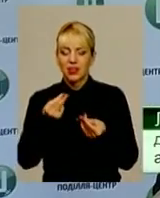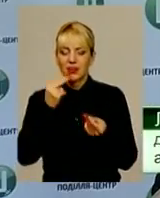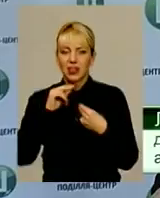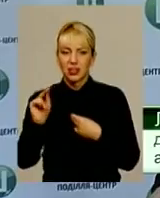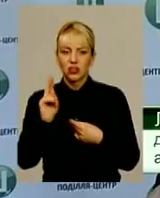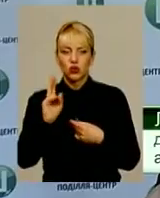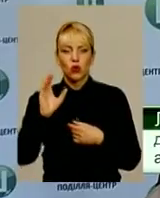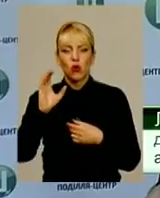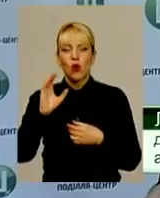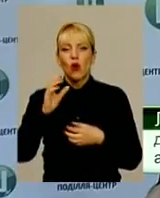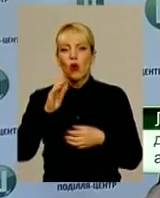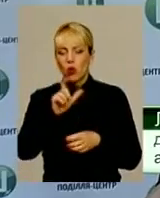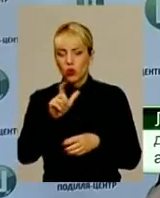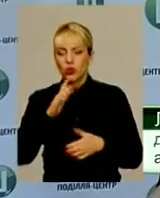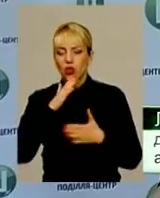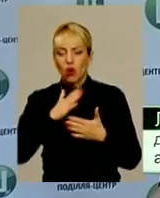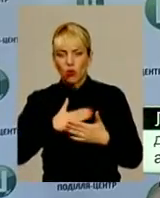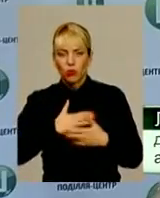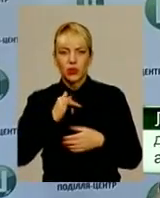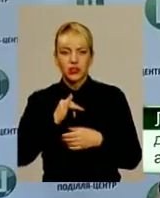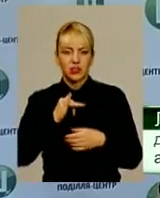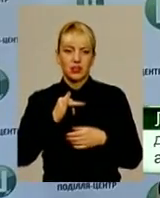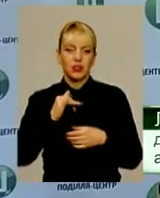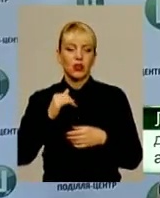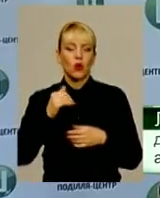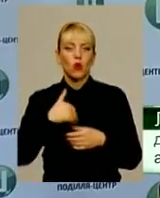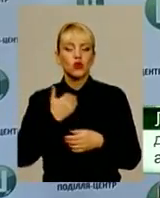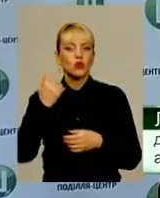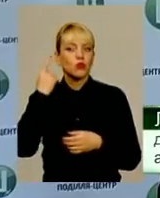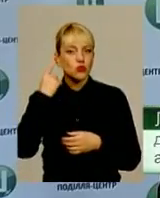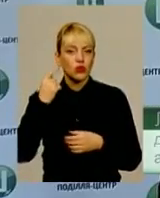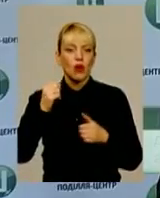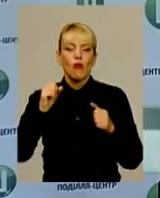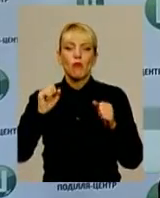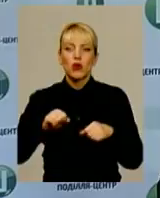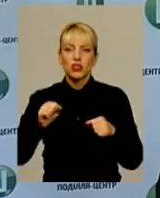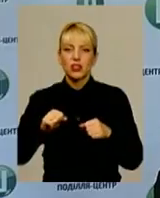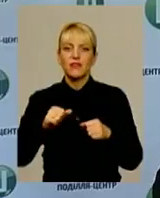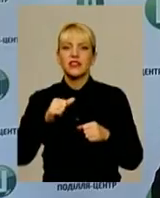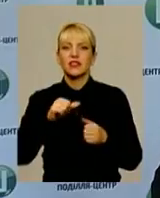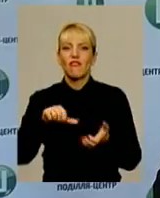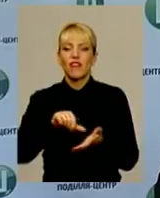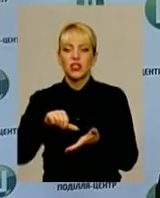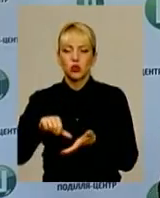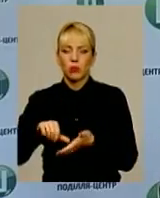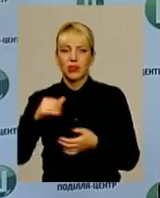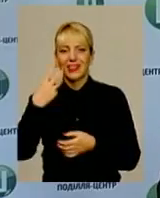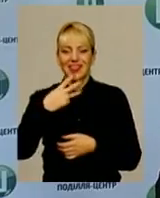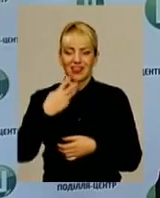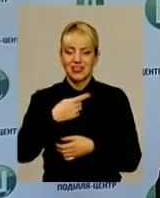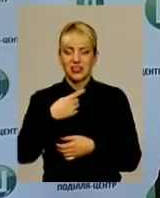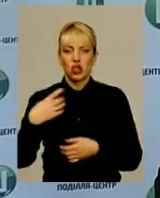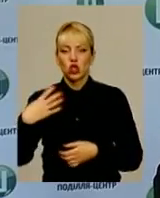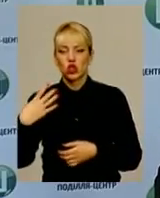кого слухач любить і хоче почути, можливість виступити в форматі міні-концерту. 30-40 хвилин, 5